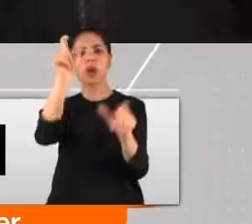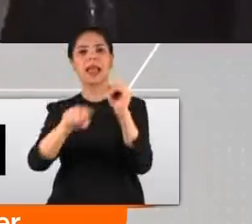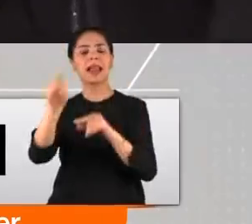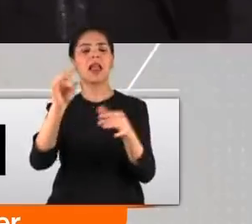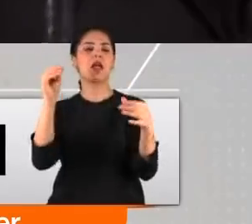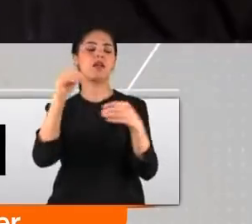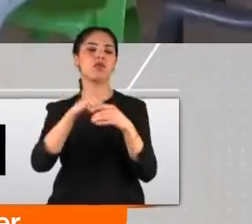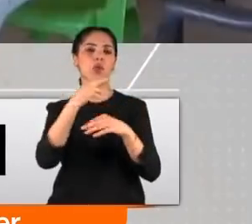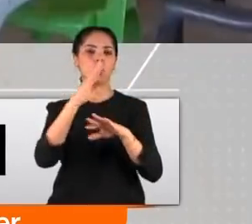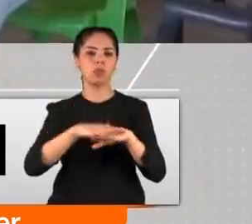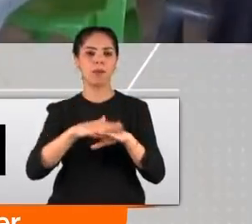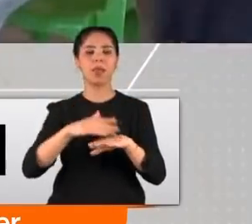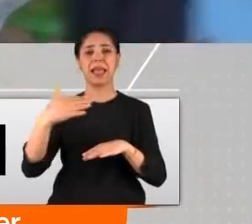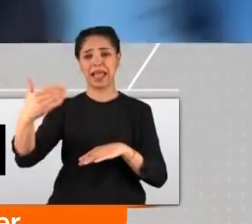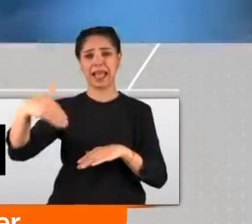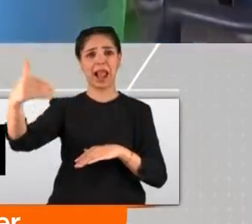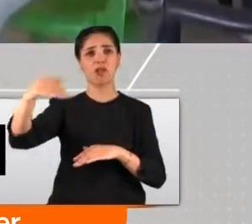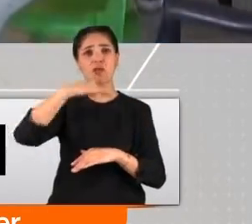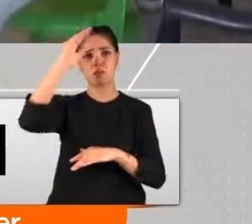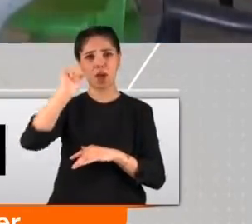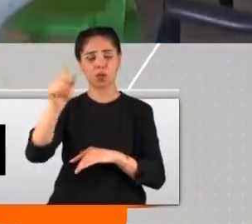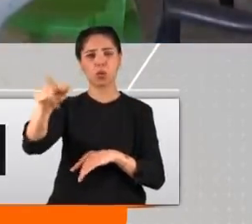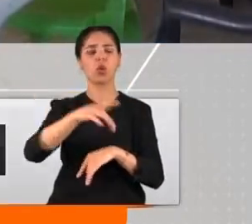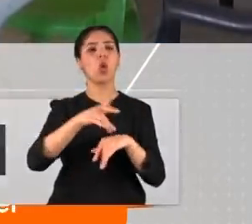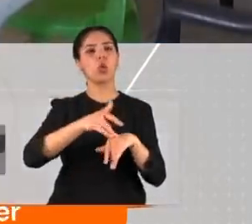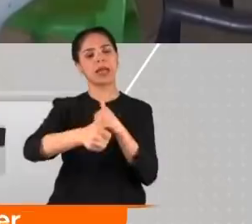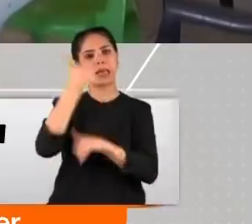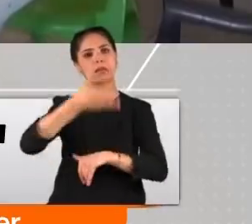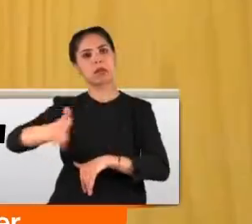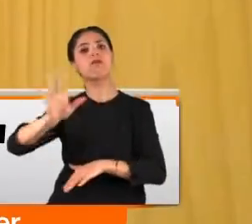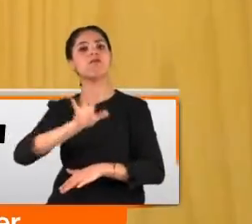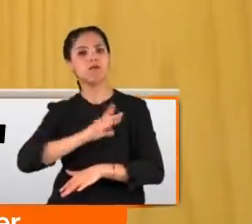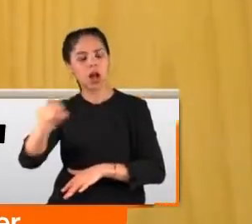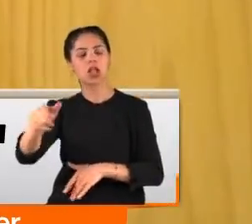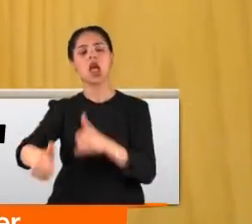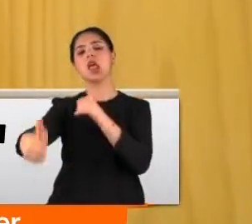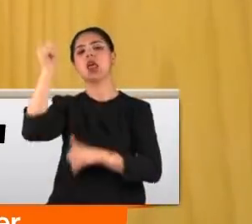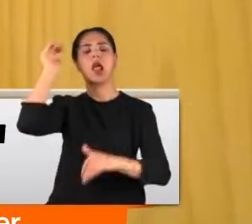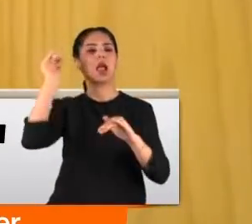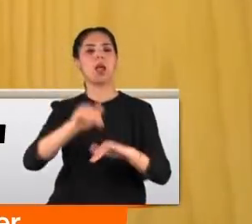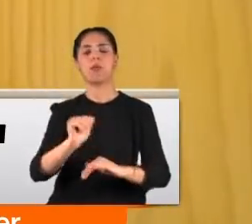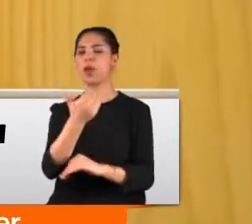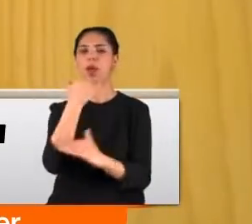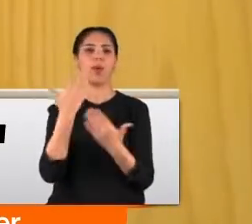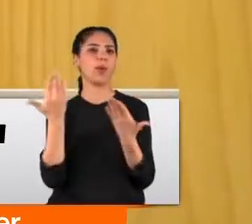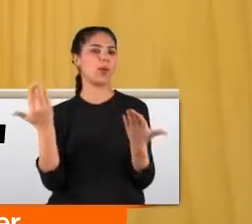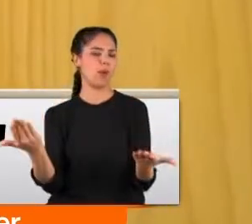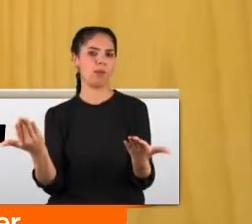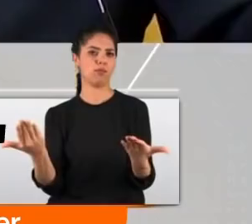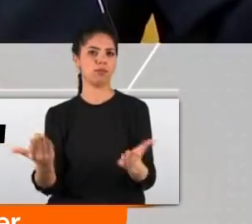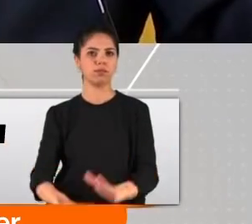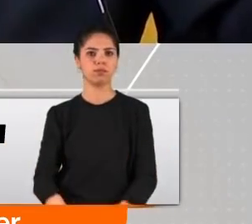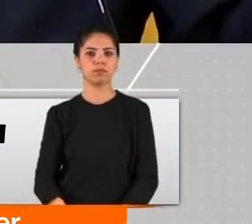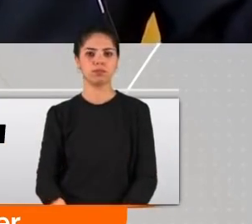bayram günlerinde ülkelerine gidebilen Suriyeli sığınmacıların tekrar geri dönmelerine de hiç gerek